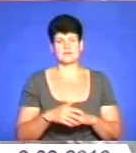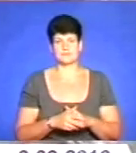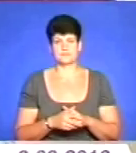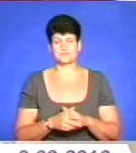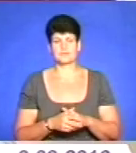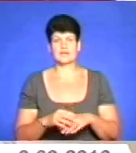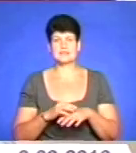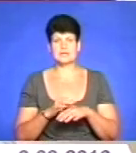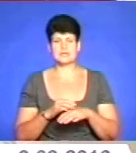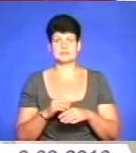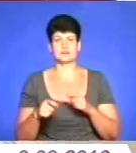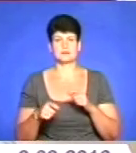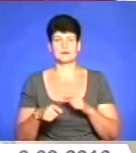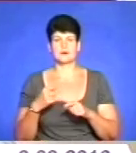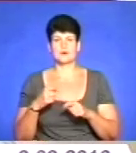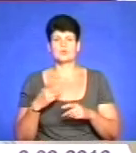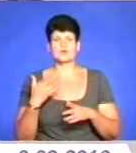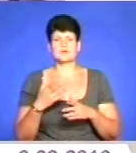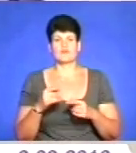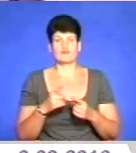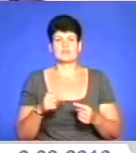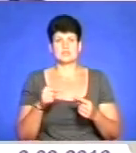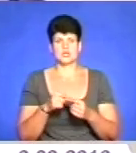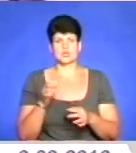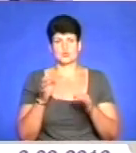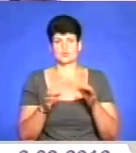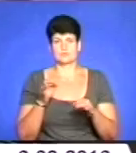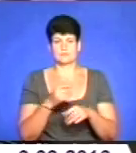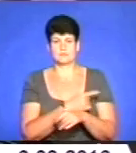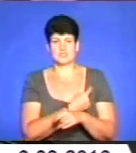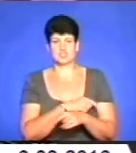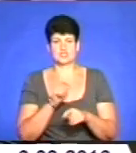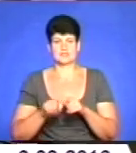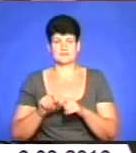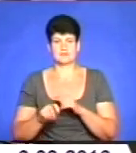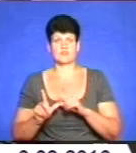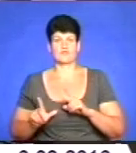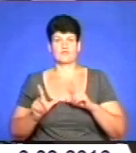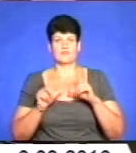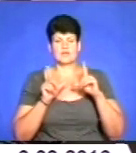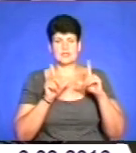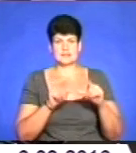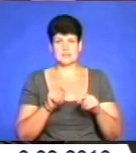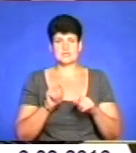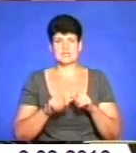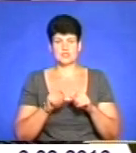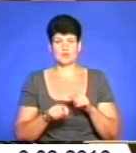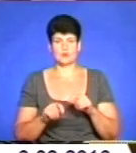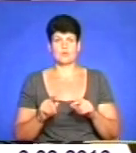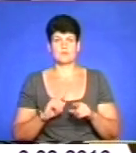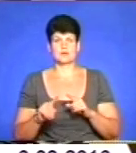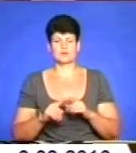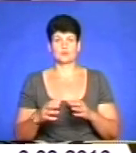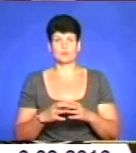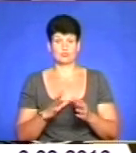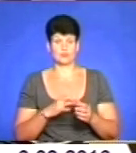Тілесні ушкодження, що отримали чоловіки, визначить судово-медична експертиза. Під час виїзду слідчу оперативної групи на місце події було